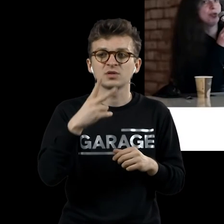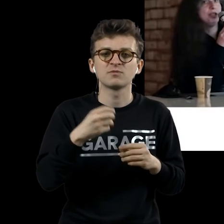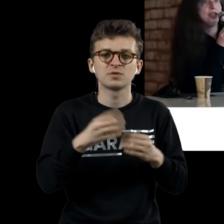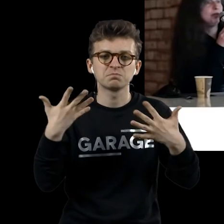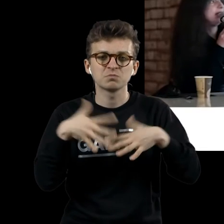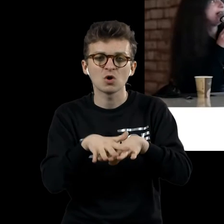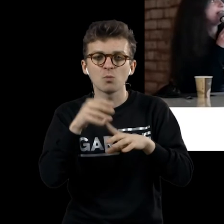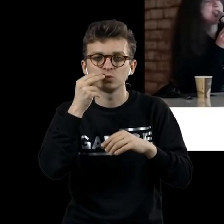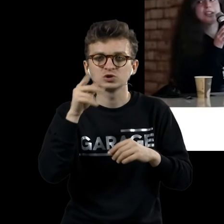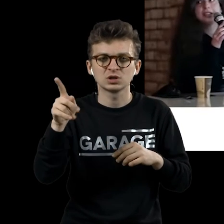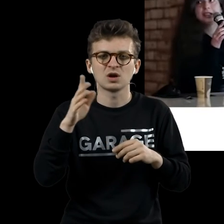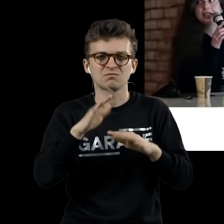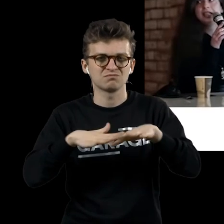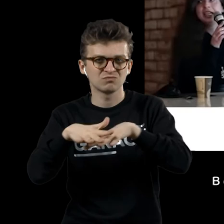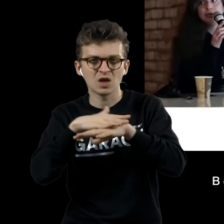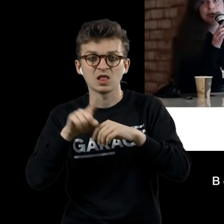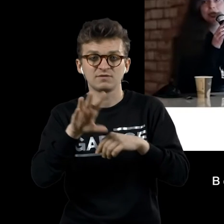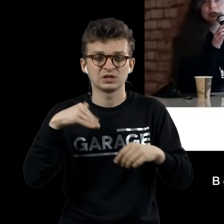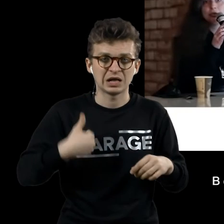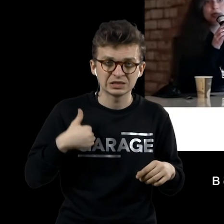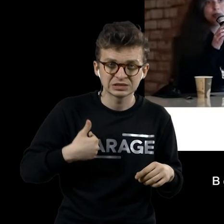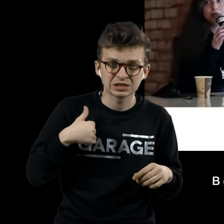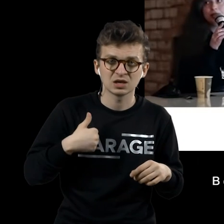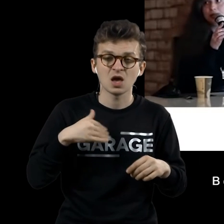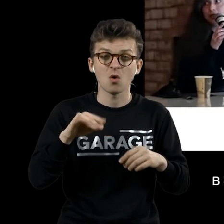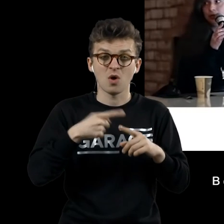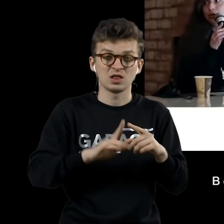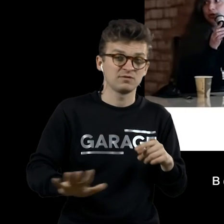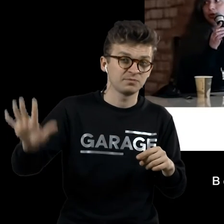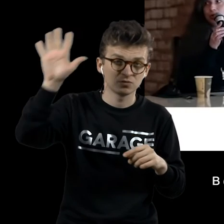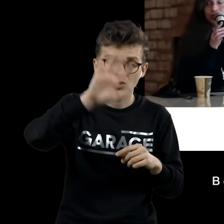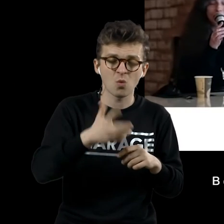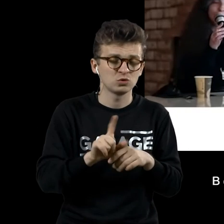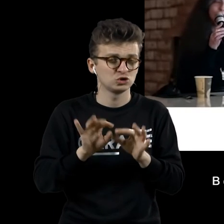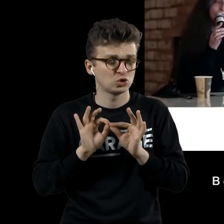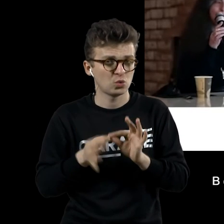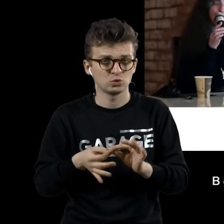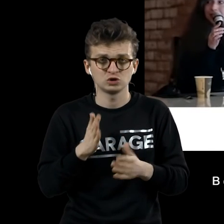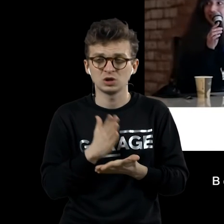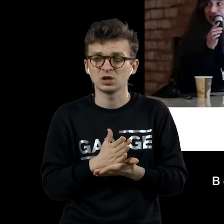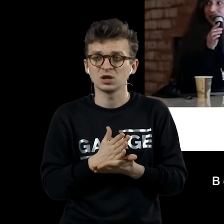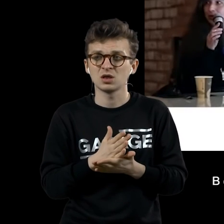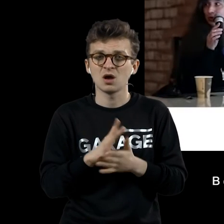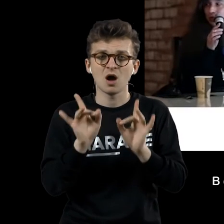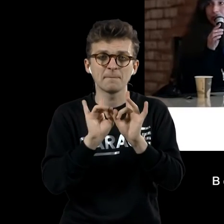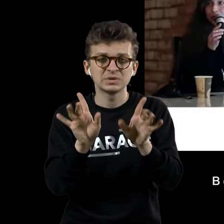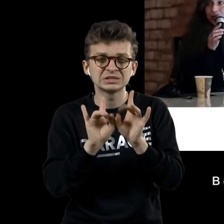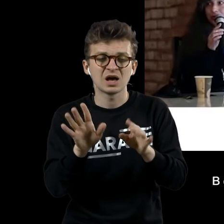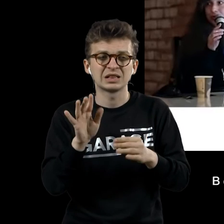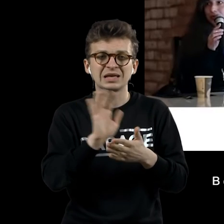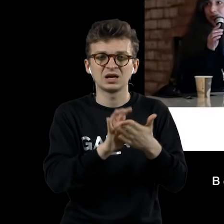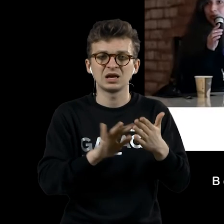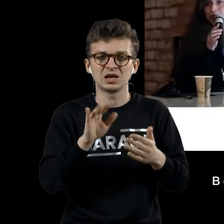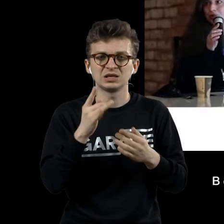униформ и ливрей, они же холостяки. В общем, у этого механизма есть очень сложное, так сказать, описание, инструкция по